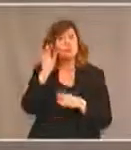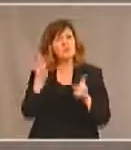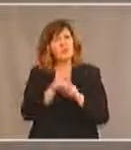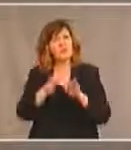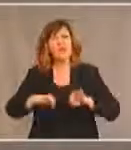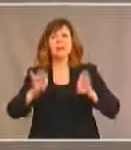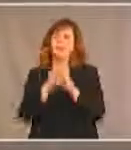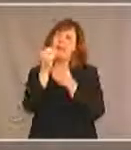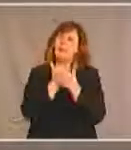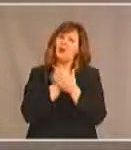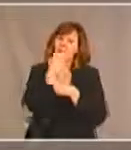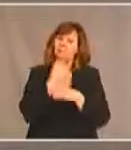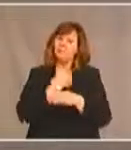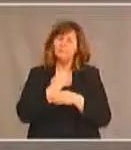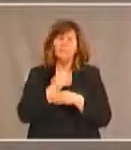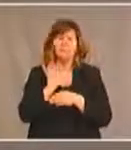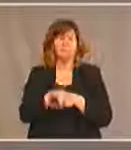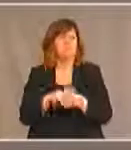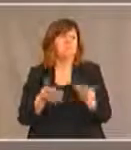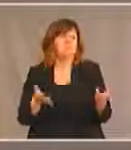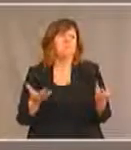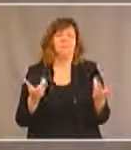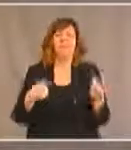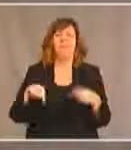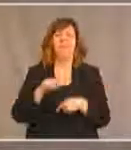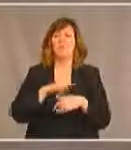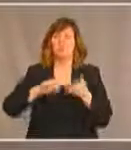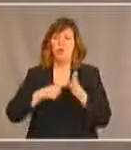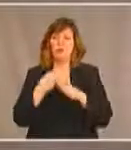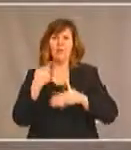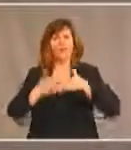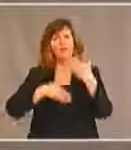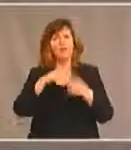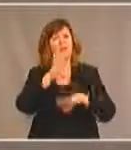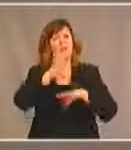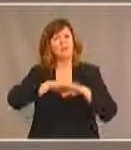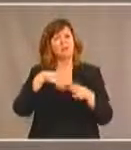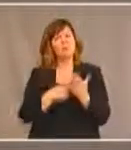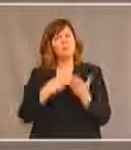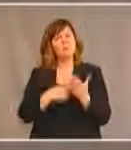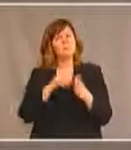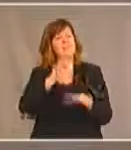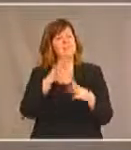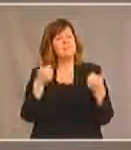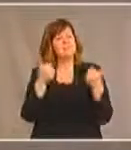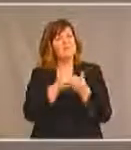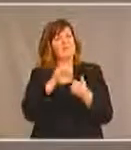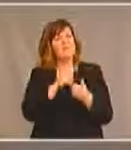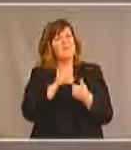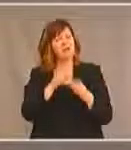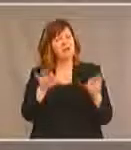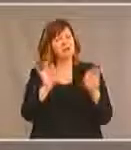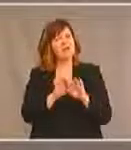'est l'occasion pour nous de commencer à aborder ces enjeux très réels et très sérieux